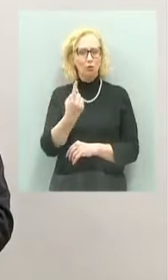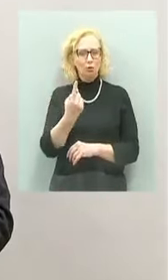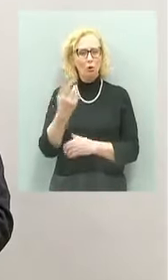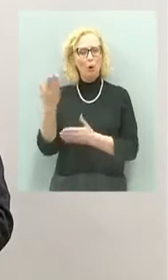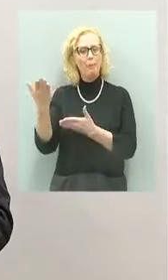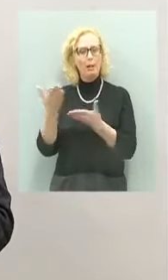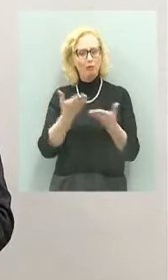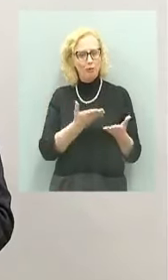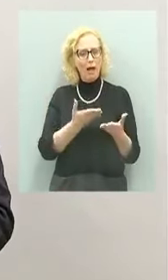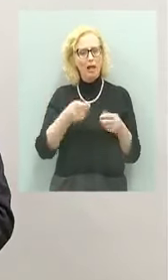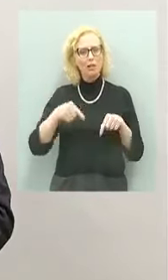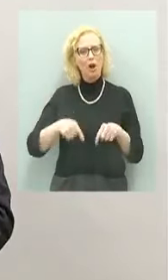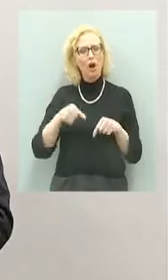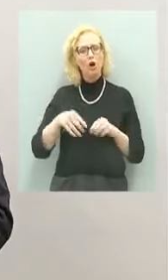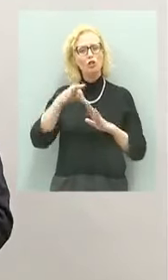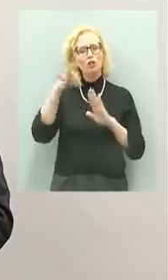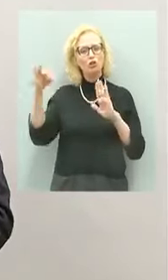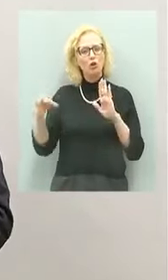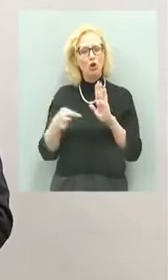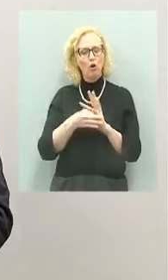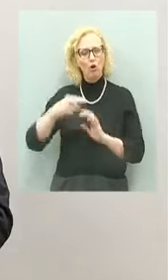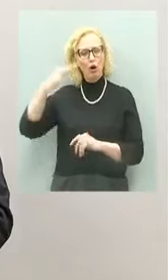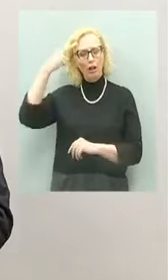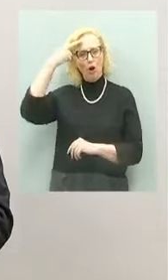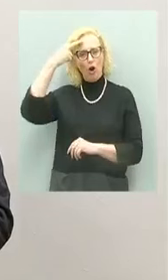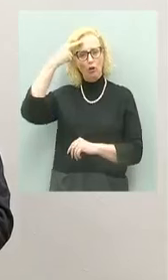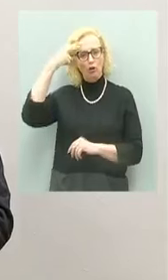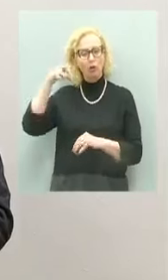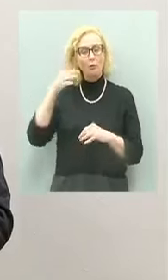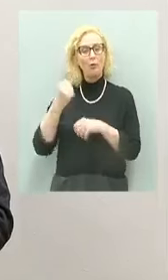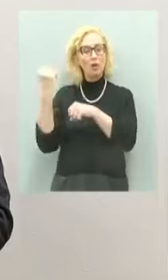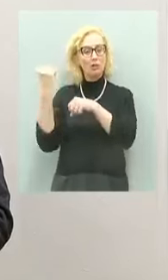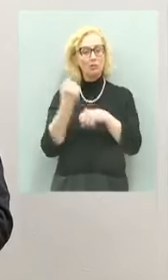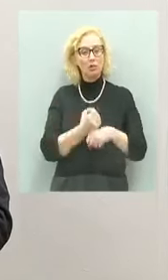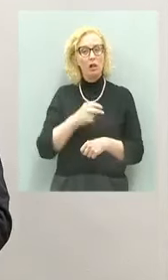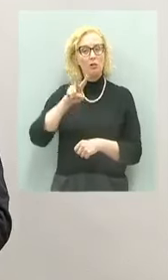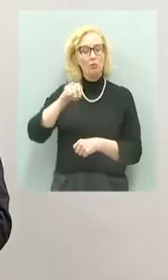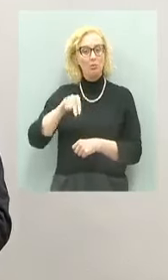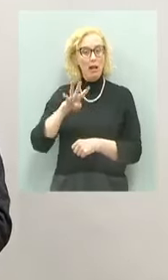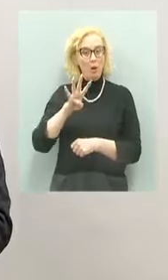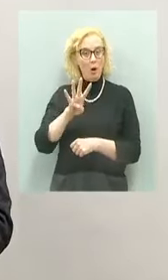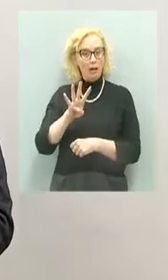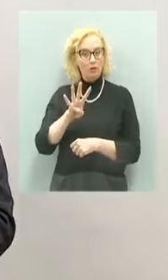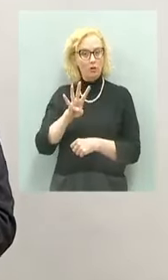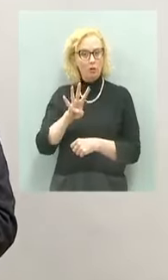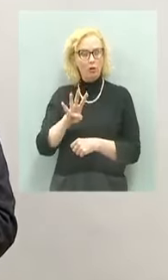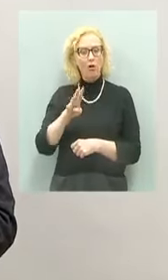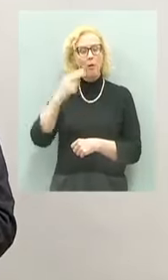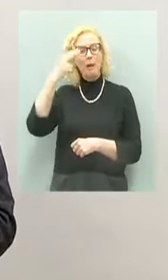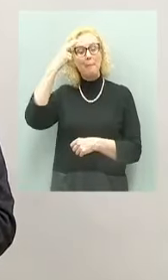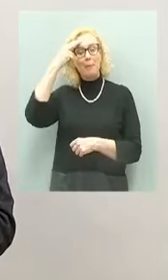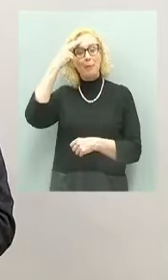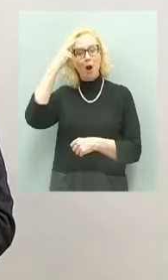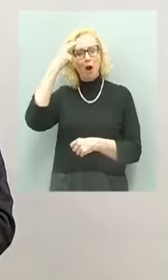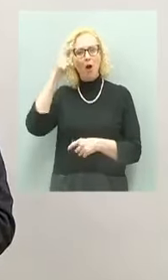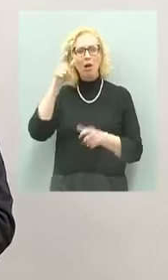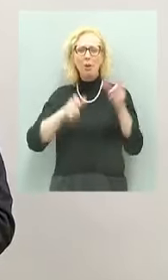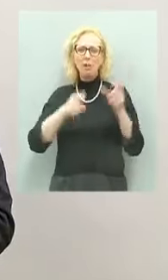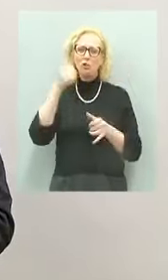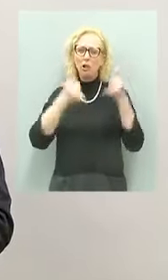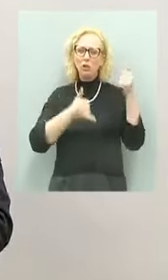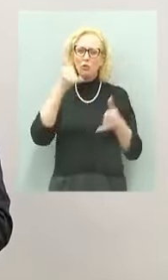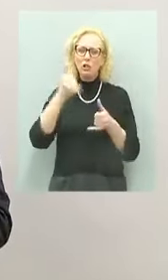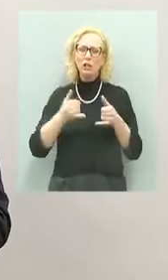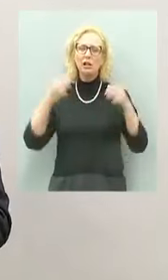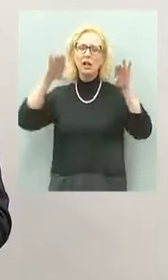Il giorno del ricordo è stato istituito nel 2004 per commemorare le vittime delle